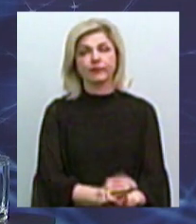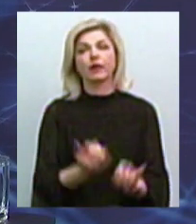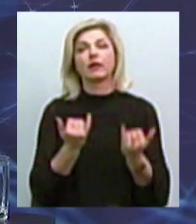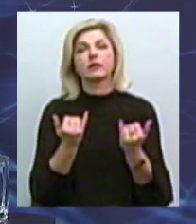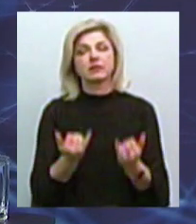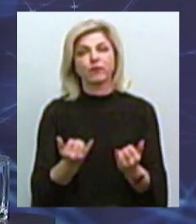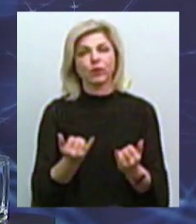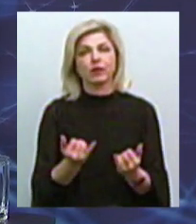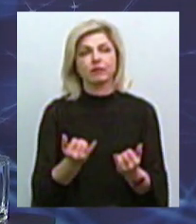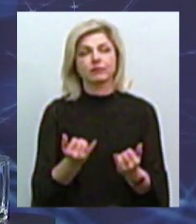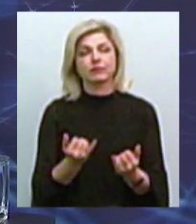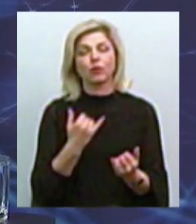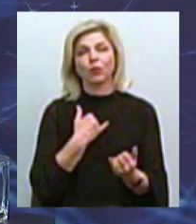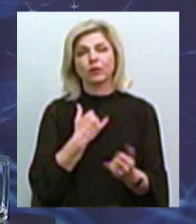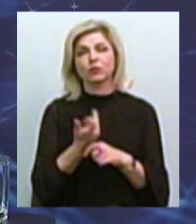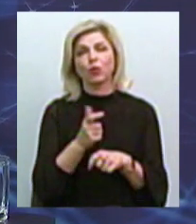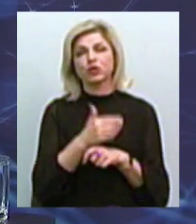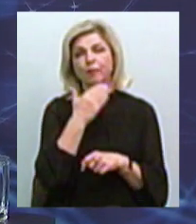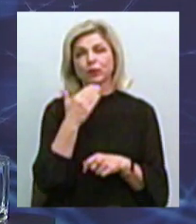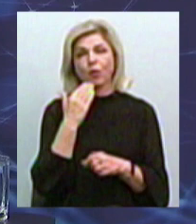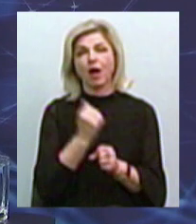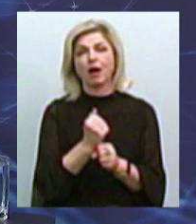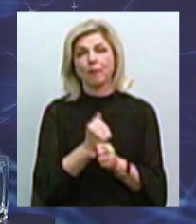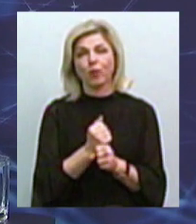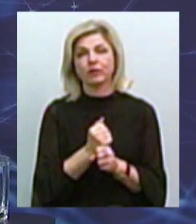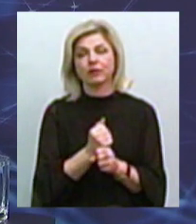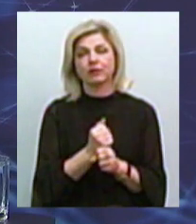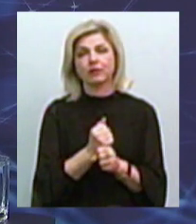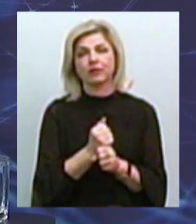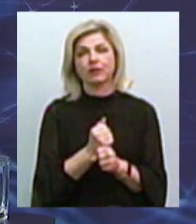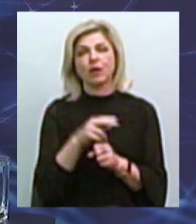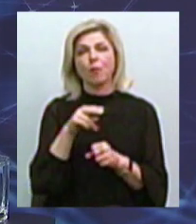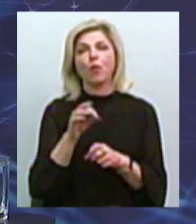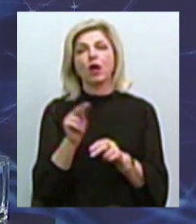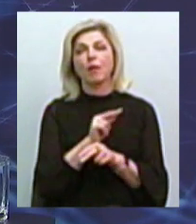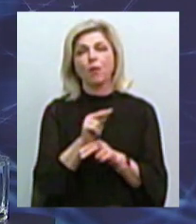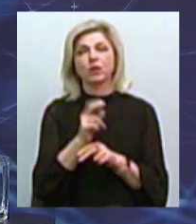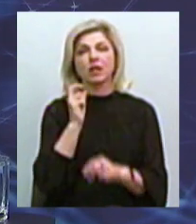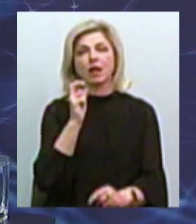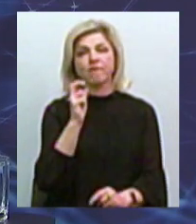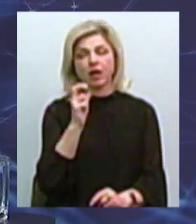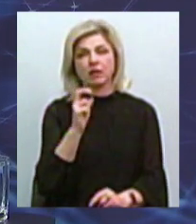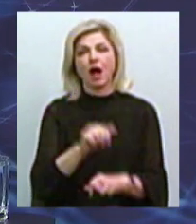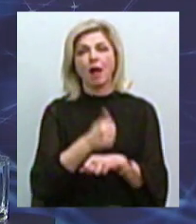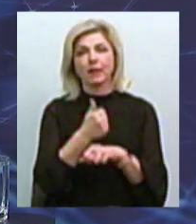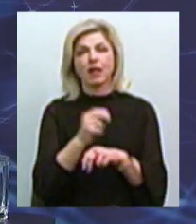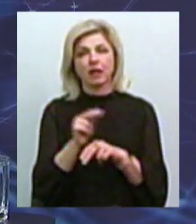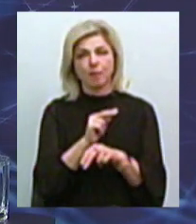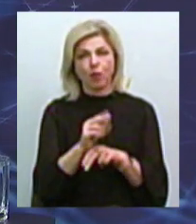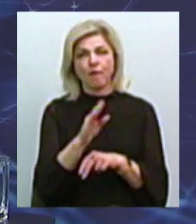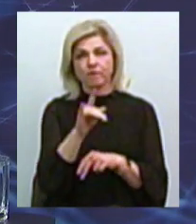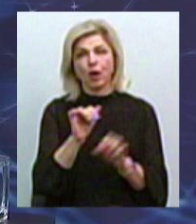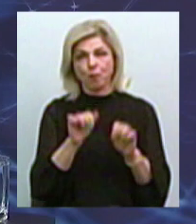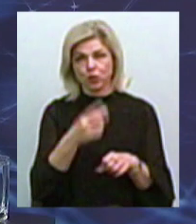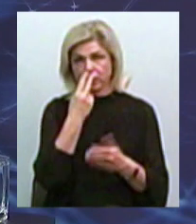сьогодні у нас дуже багато робот делається по ремонту трамваїв, капітальних ремонтів. Ви можете побачити, в